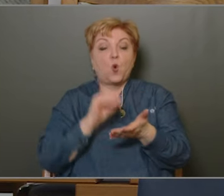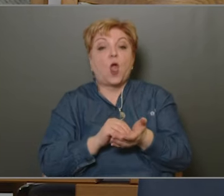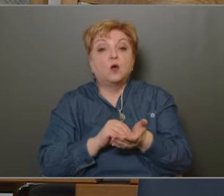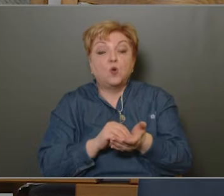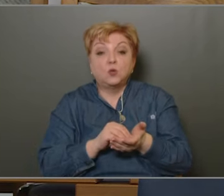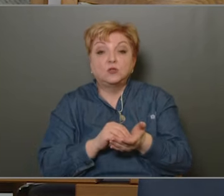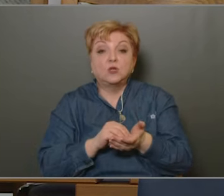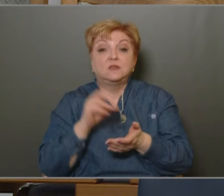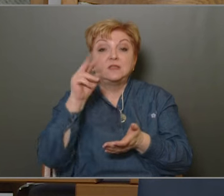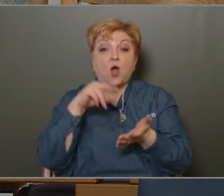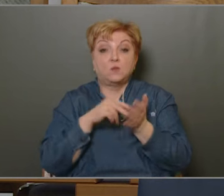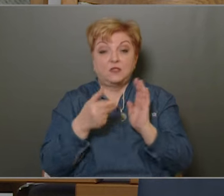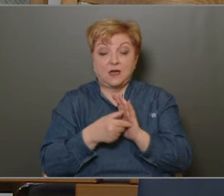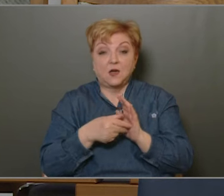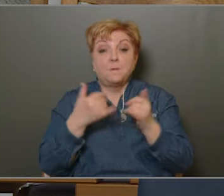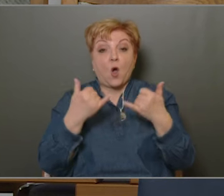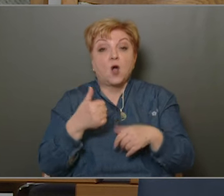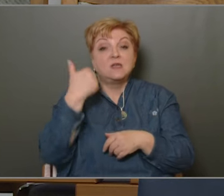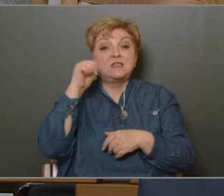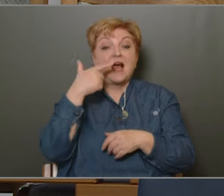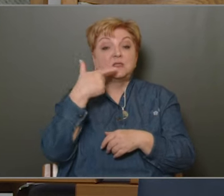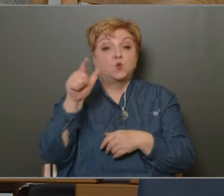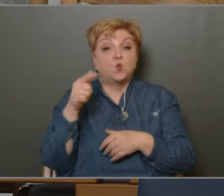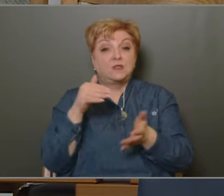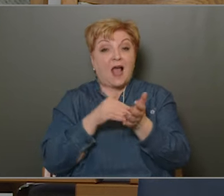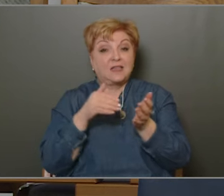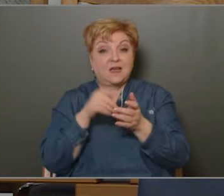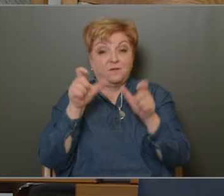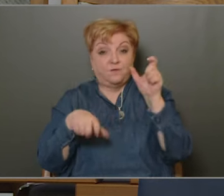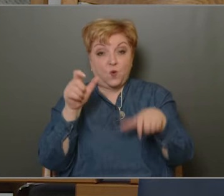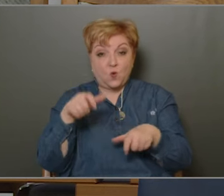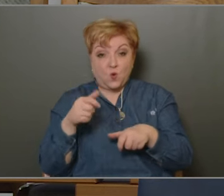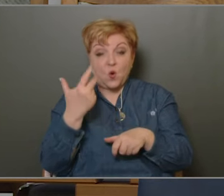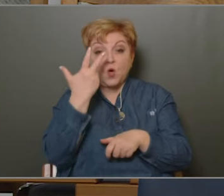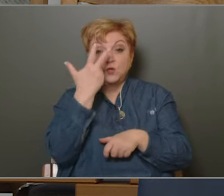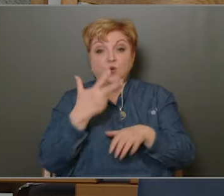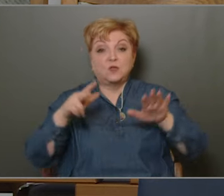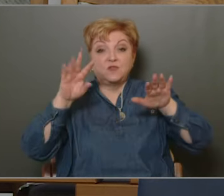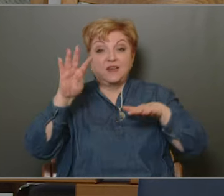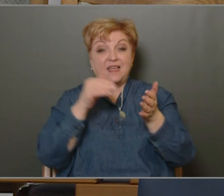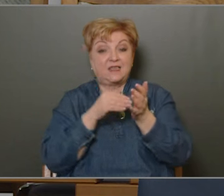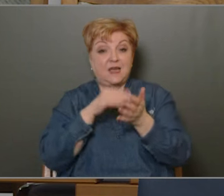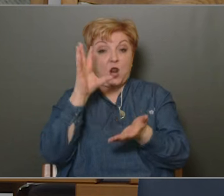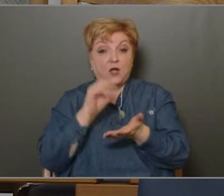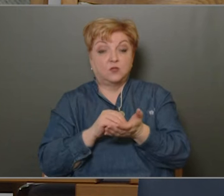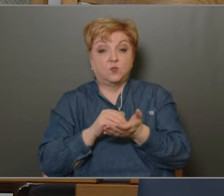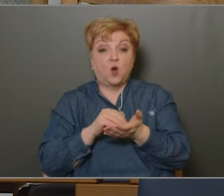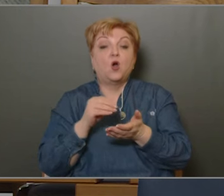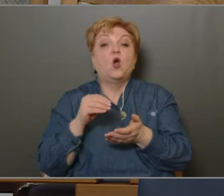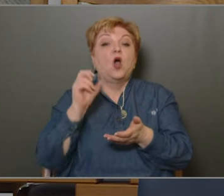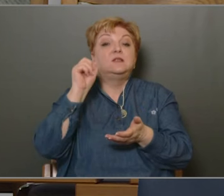54 ezer lakásban. Ma 120 ezer fő lakik a kerületben, 84 ezer lakásban. A 13. kerület